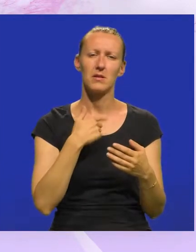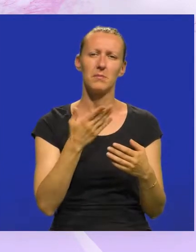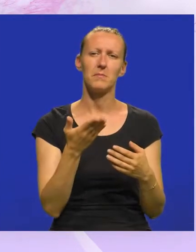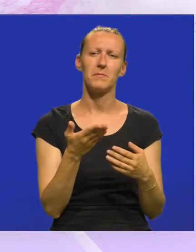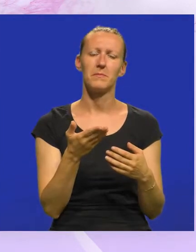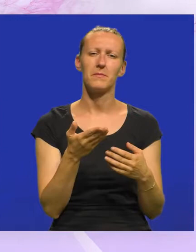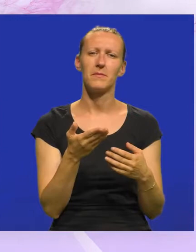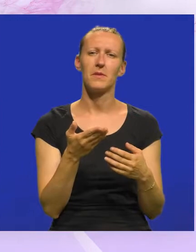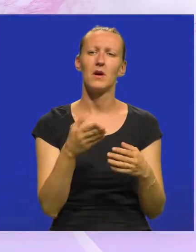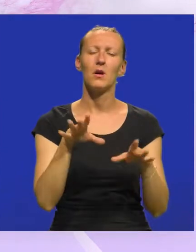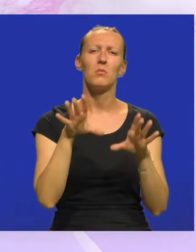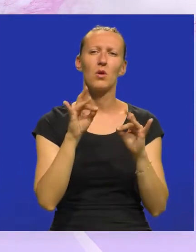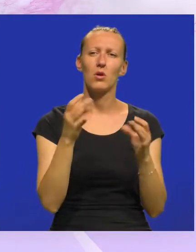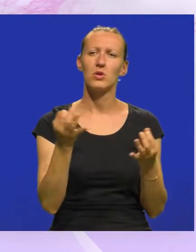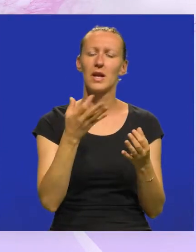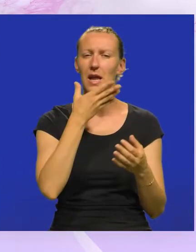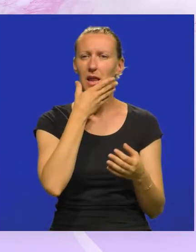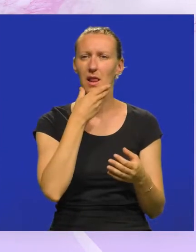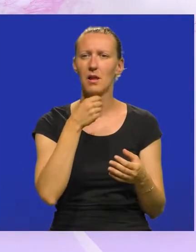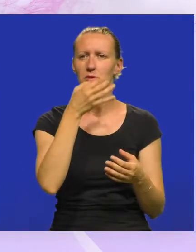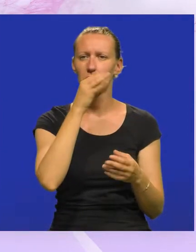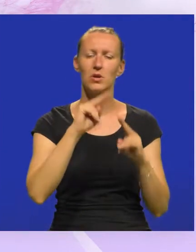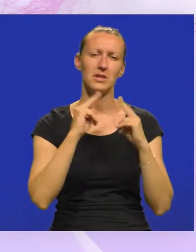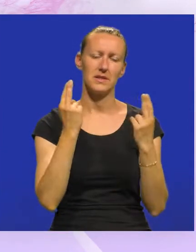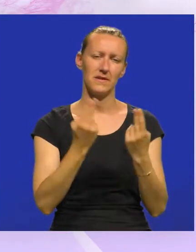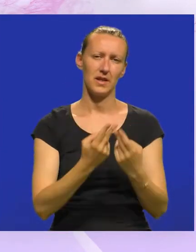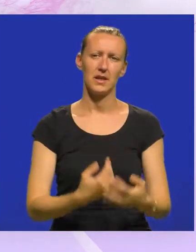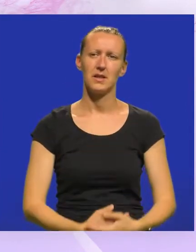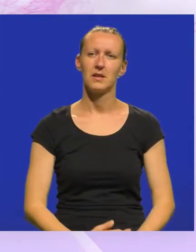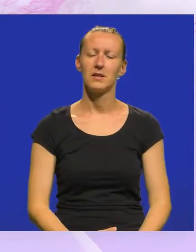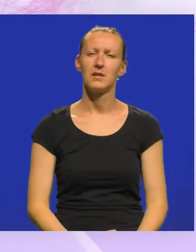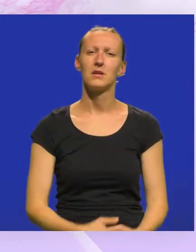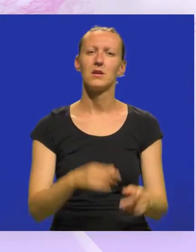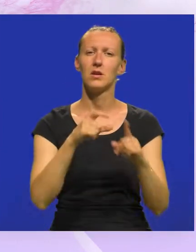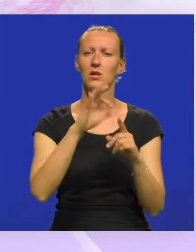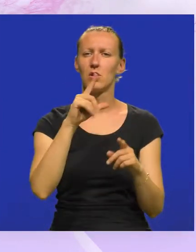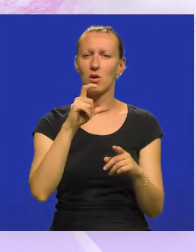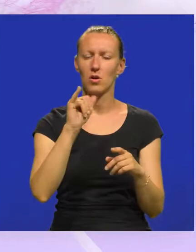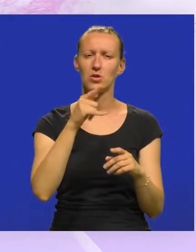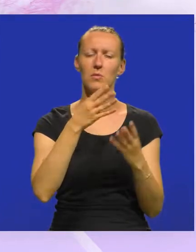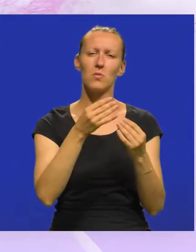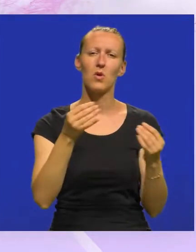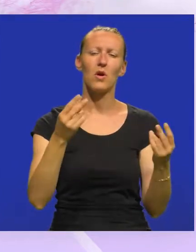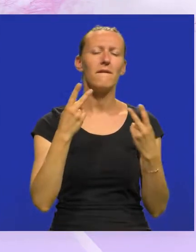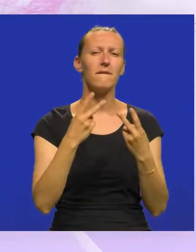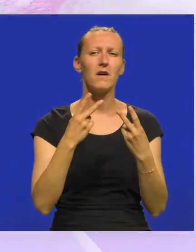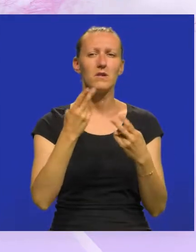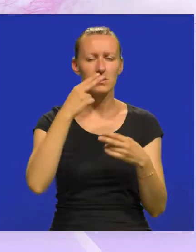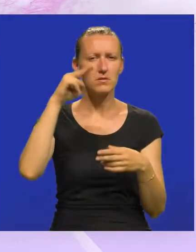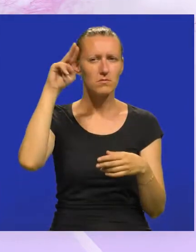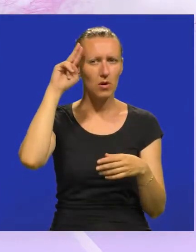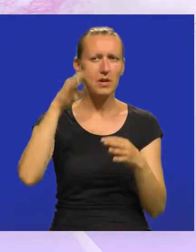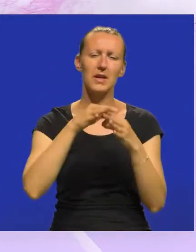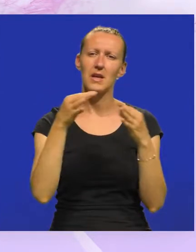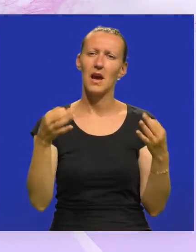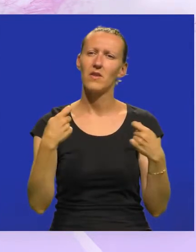pronašao neki ljepši i bolji svijet. Petar Dolić autor je mnogih značajnih spomenika